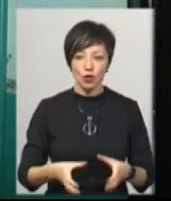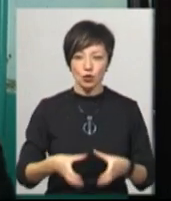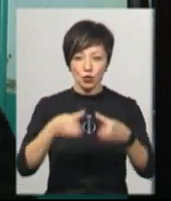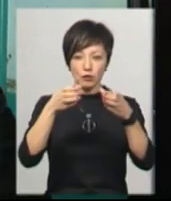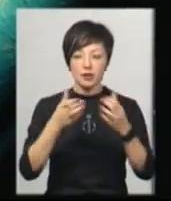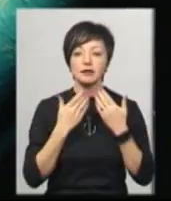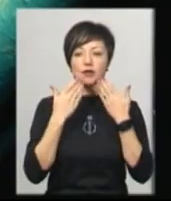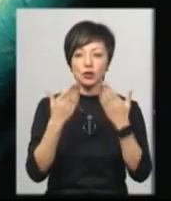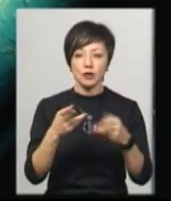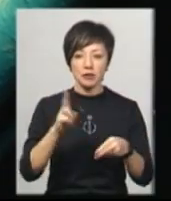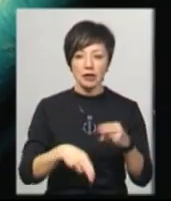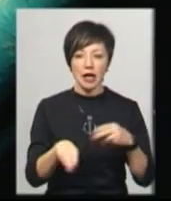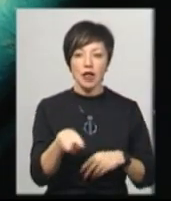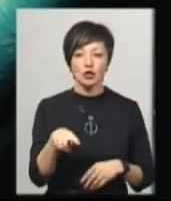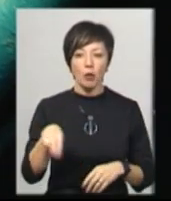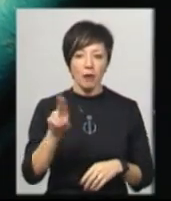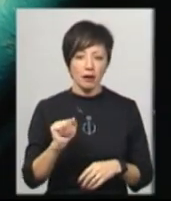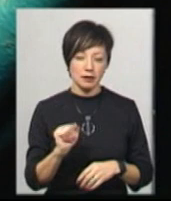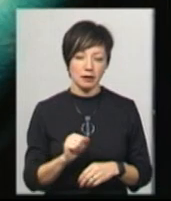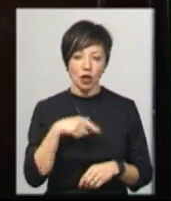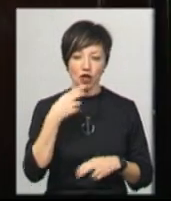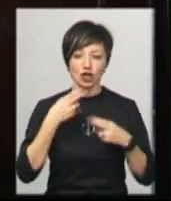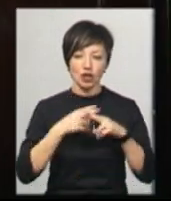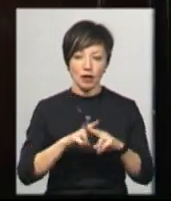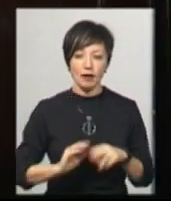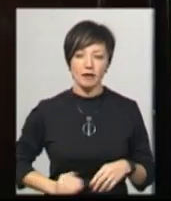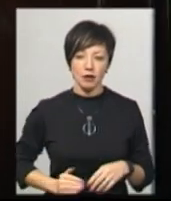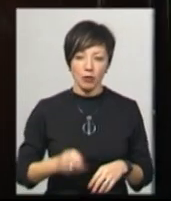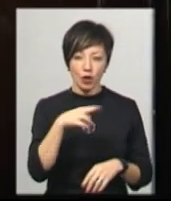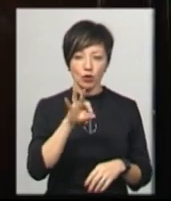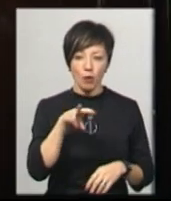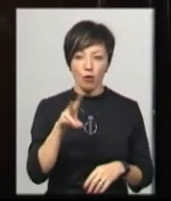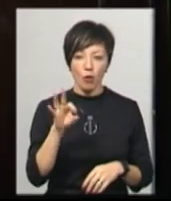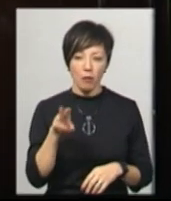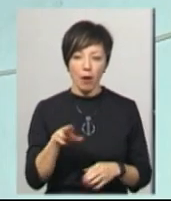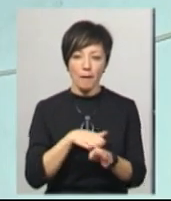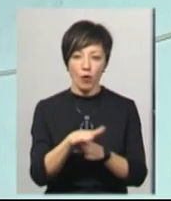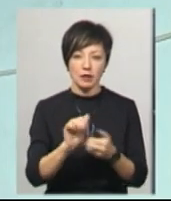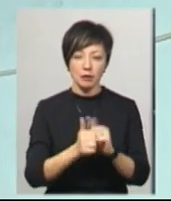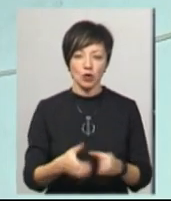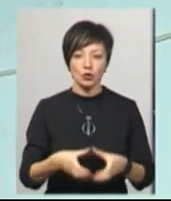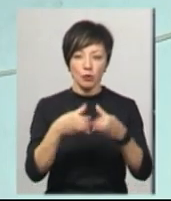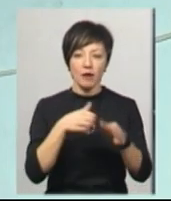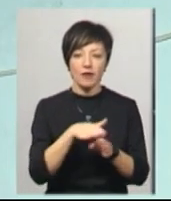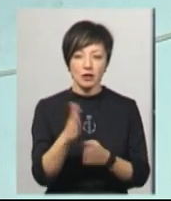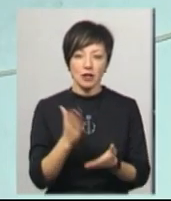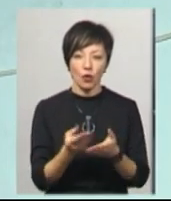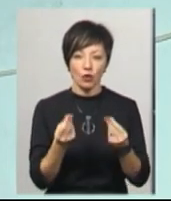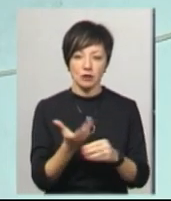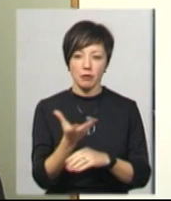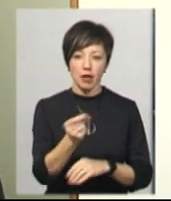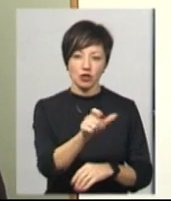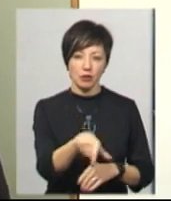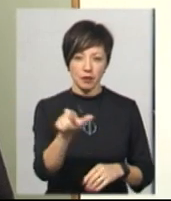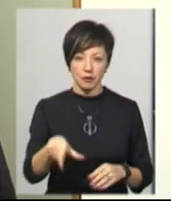будинку звернулися наприкінці листопада, каже інженер домкому Дмитро Коротаж. Додає, повну заміну труб виконують за наявності коштів сплачених